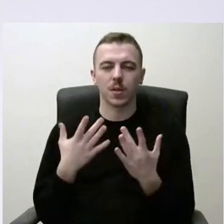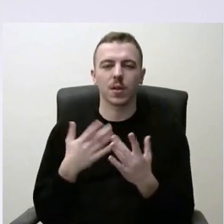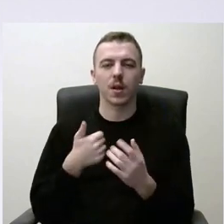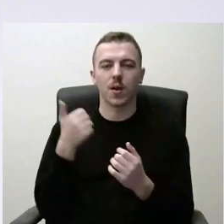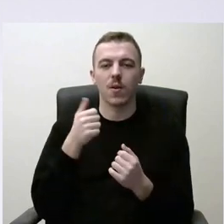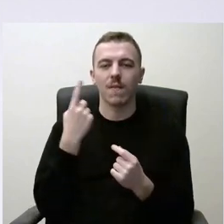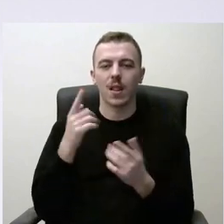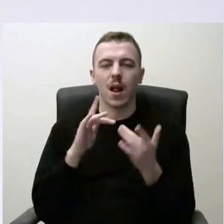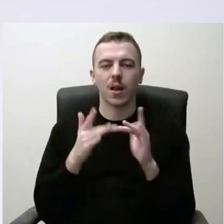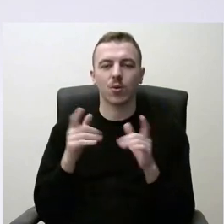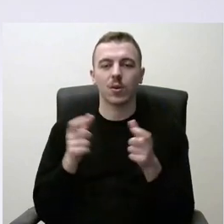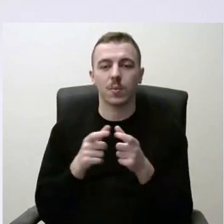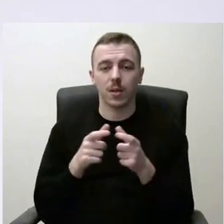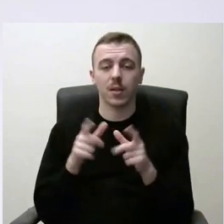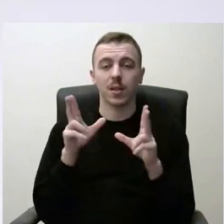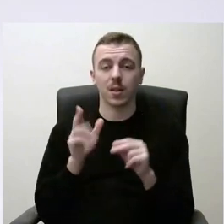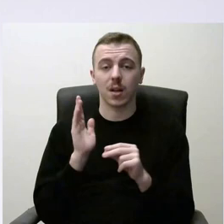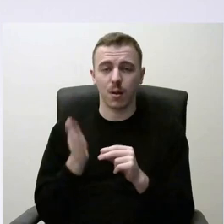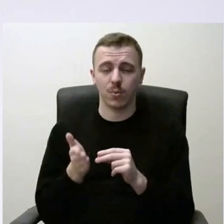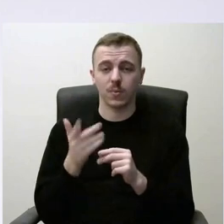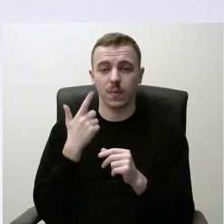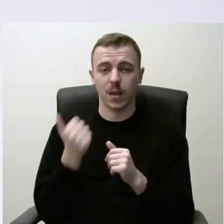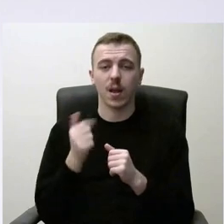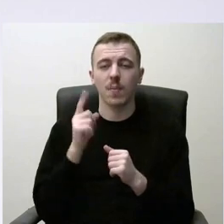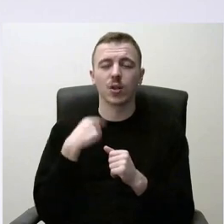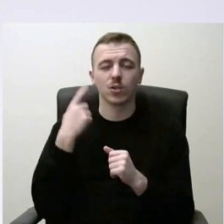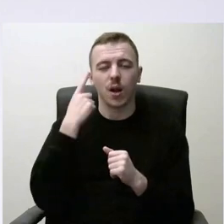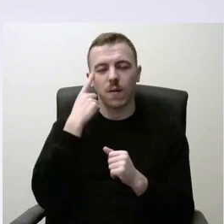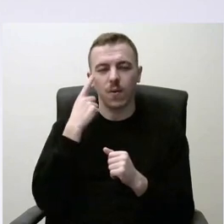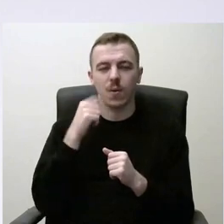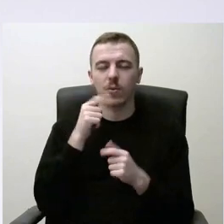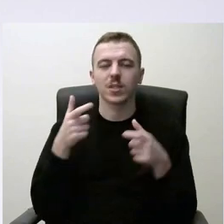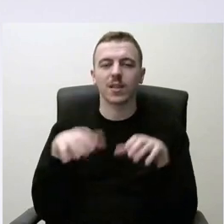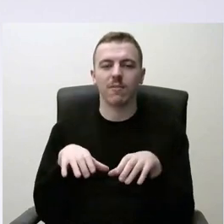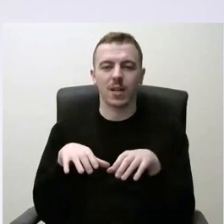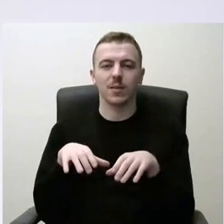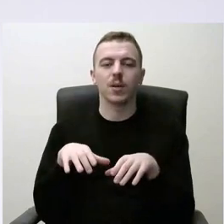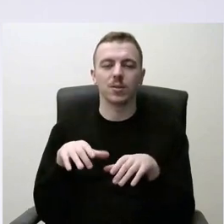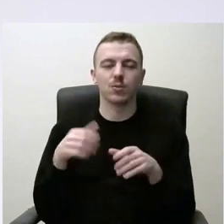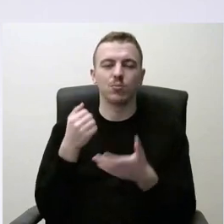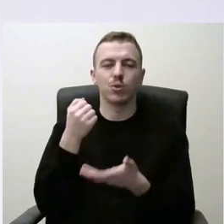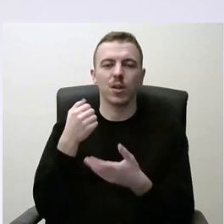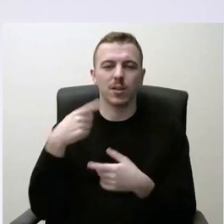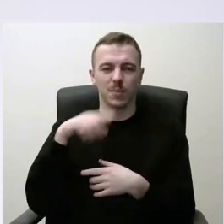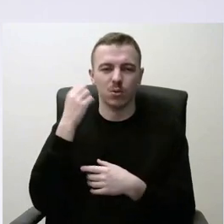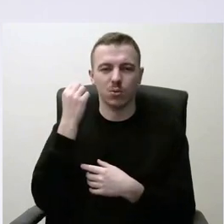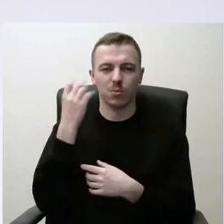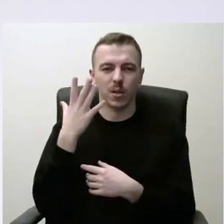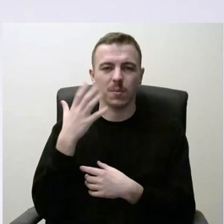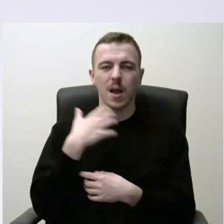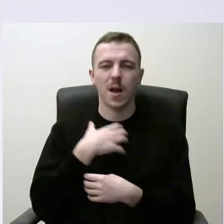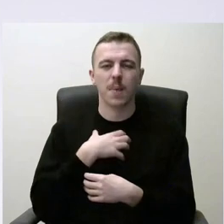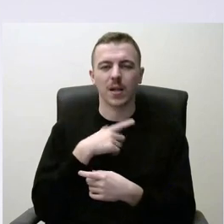elektroninio bilieto, tai tikrai būtų maničiau. Bet aš galvoju, kaip savildybės biudžetas mes turbūt suprantame, kad pagrindės